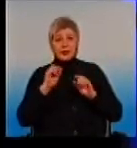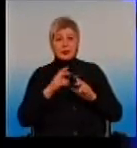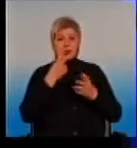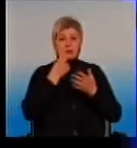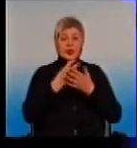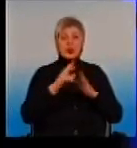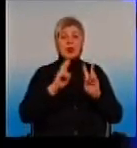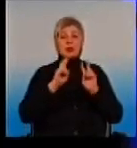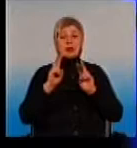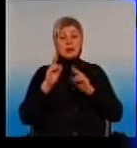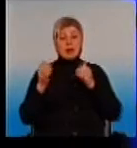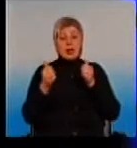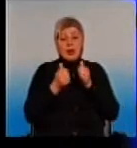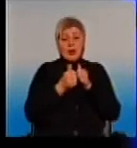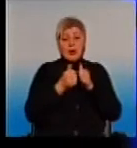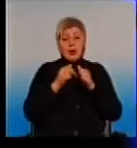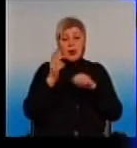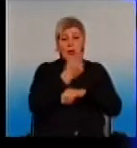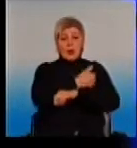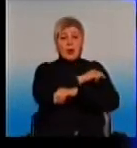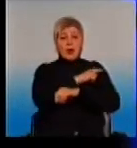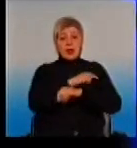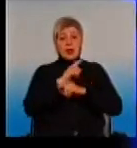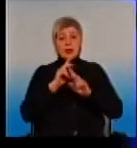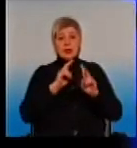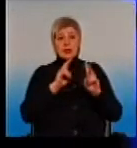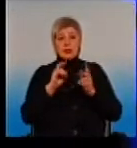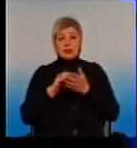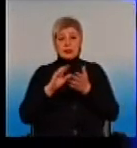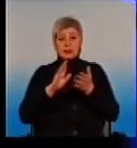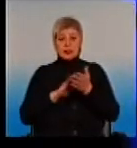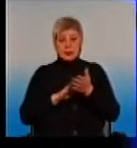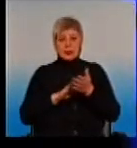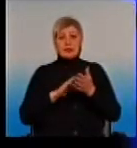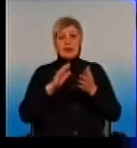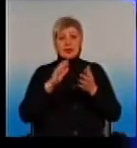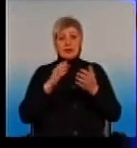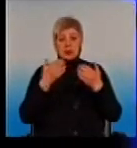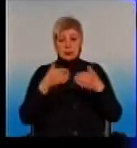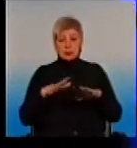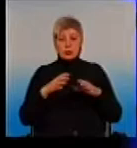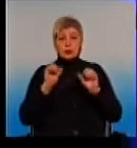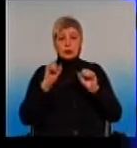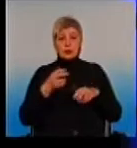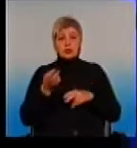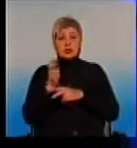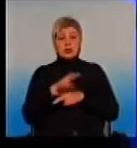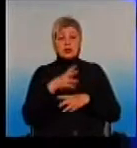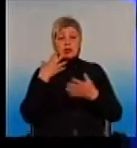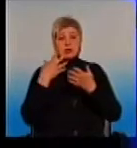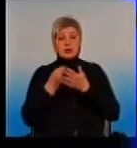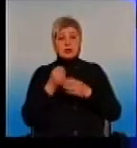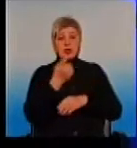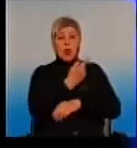близліжащі заклади зарегістрували в системі e-health. Можна прийти в свою поліклініку, в центр